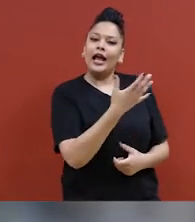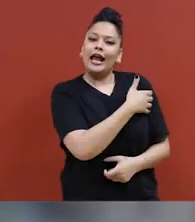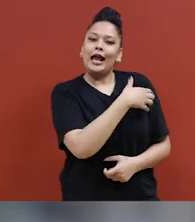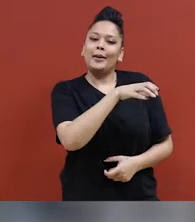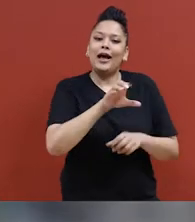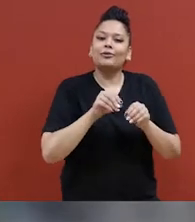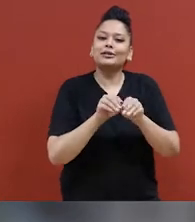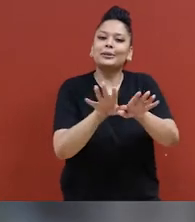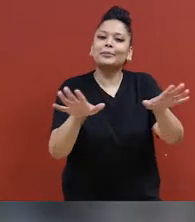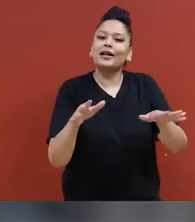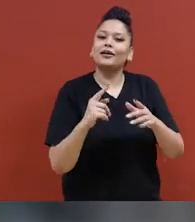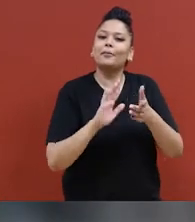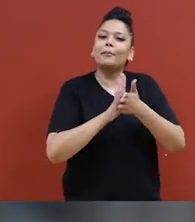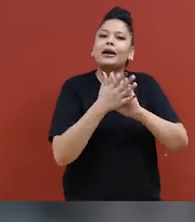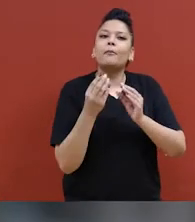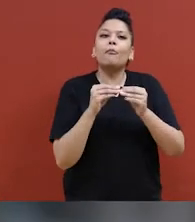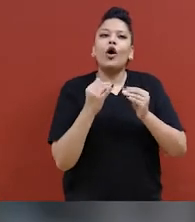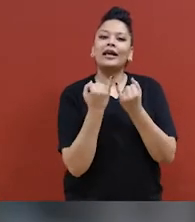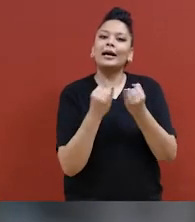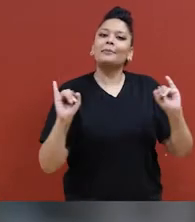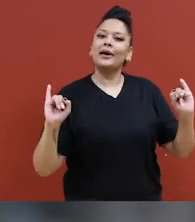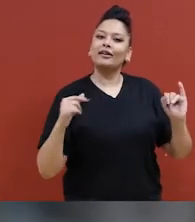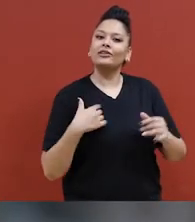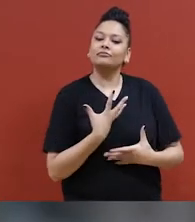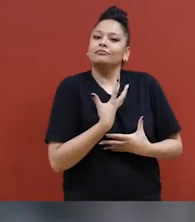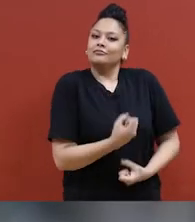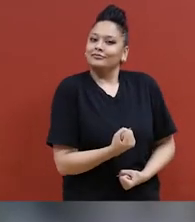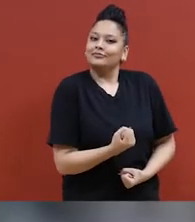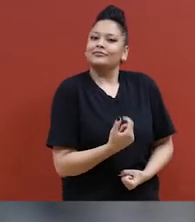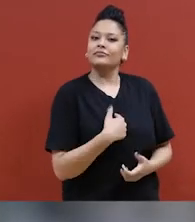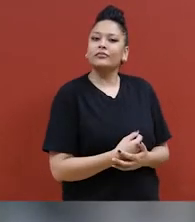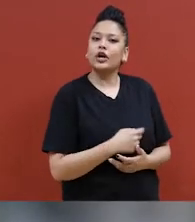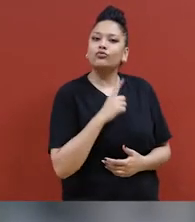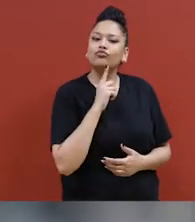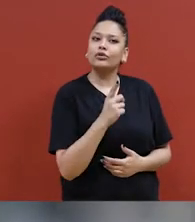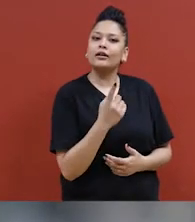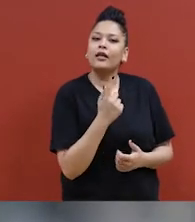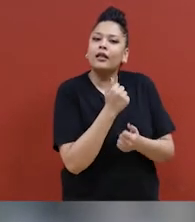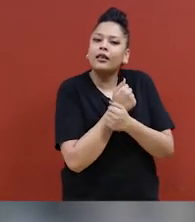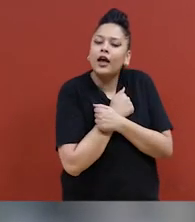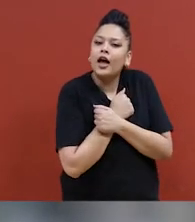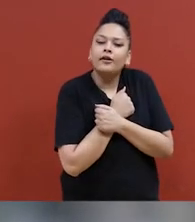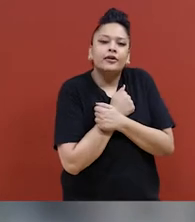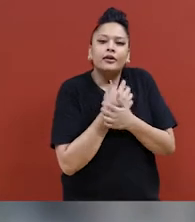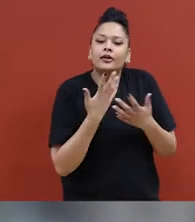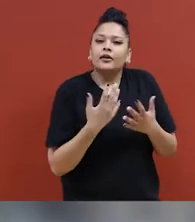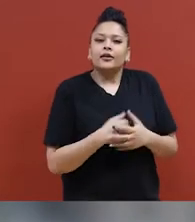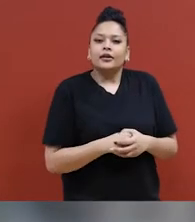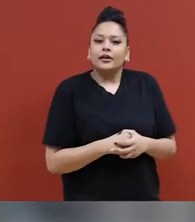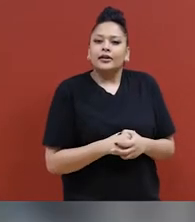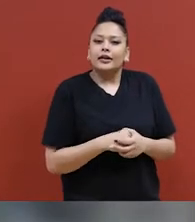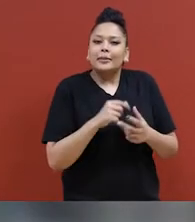indépendance. Ce que j'ai vraiment aimé quand j'ai suivi le cours, c'était les techniques.